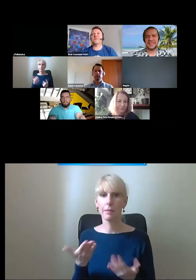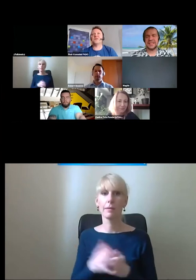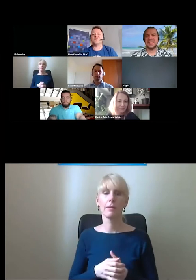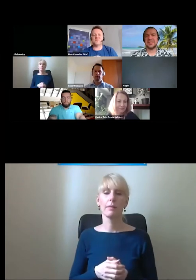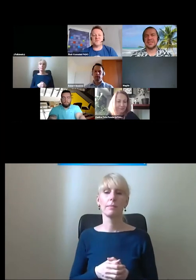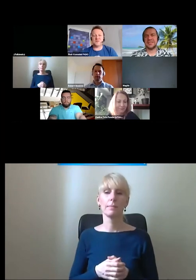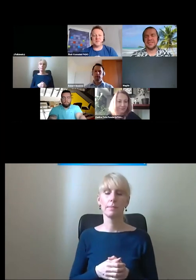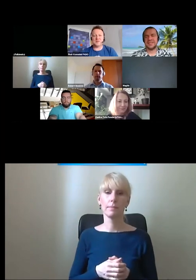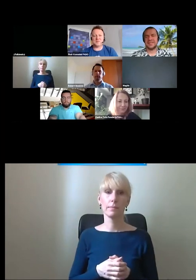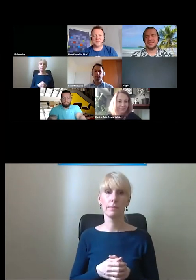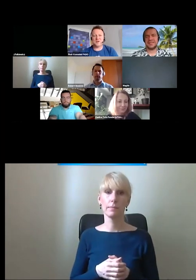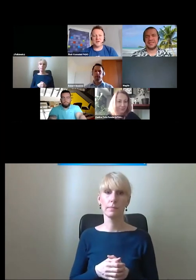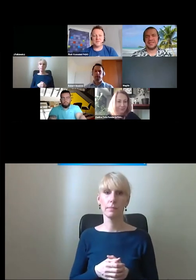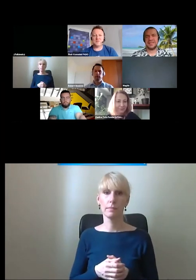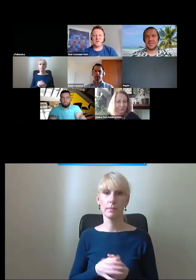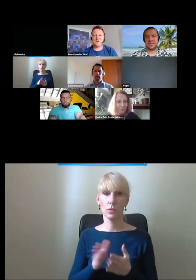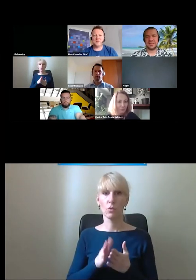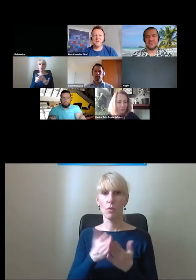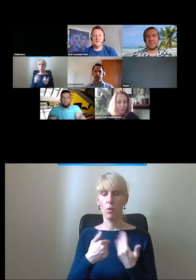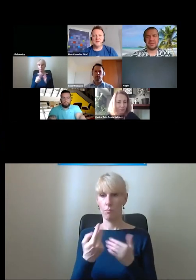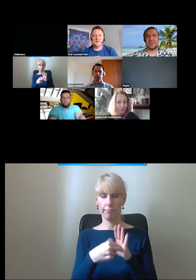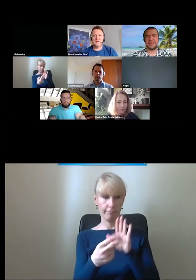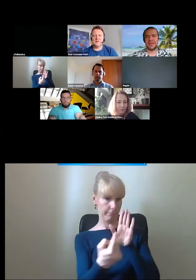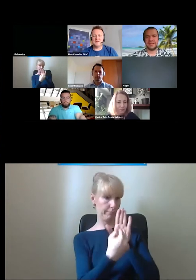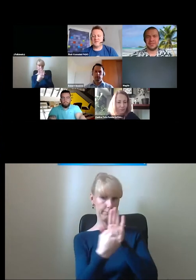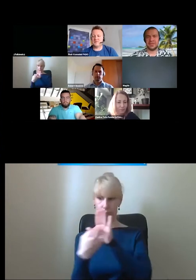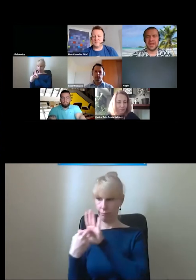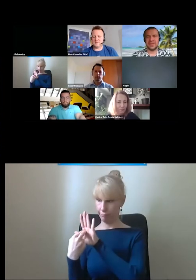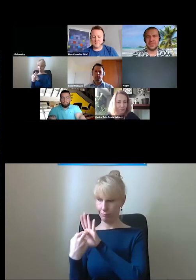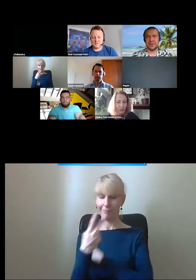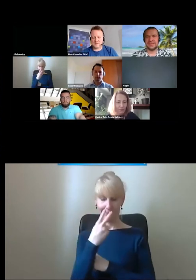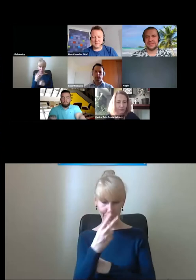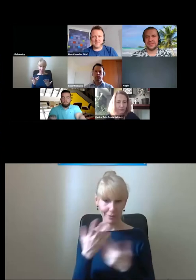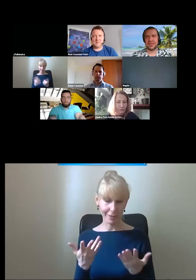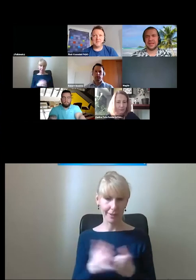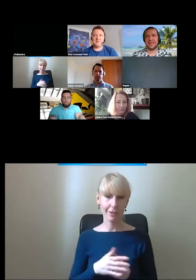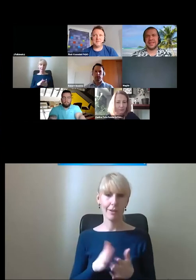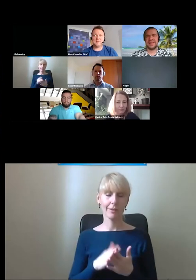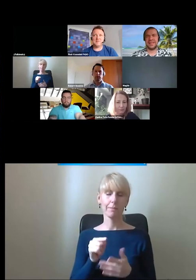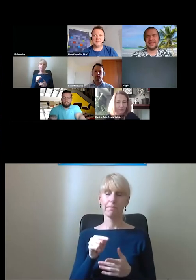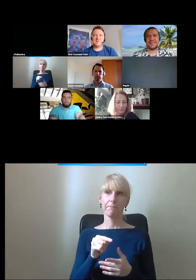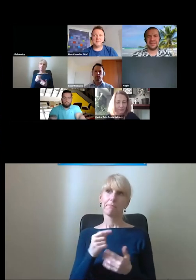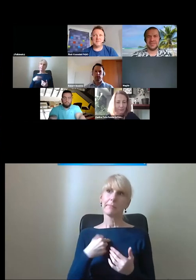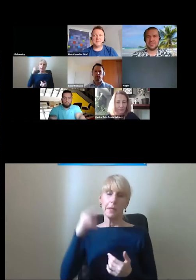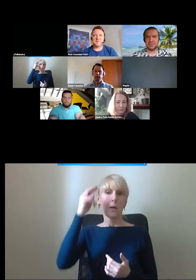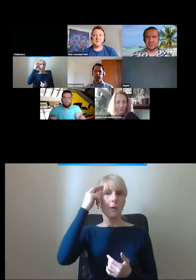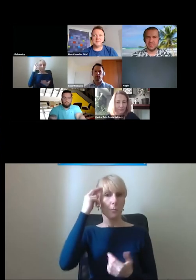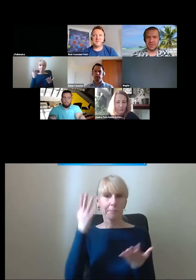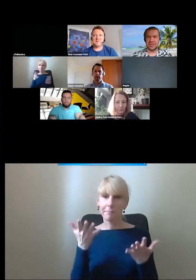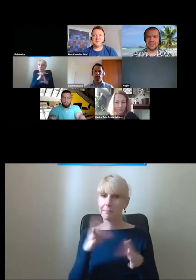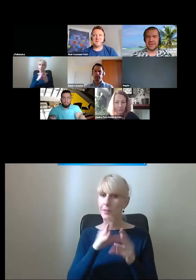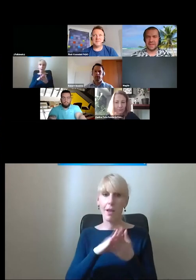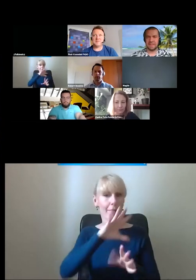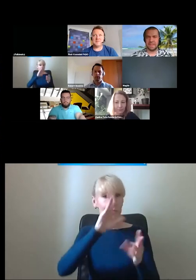ten obraz mówi chyba sam za siebie. Tak, rozumiem, że był na tyle czytelny i sugestywny, że wszyscy muszą to